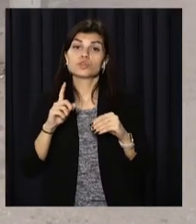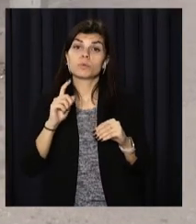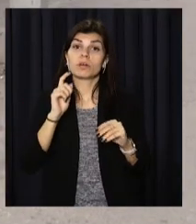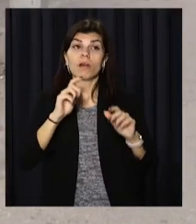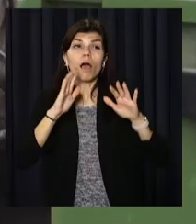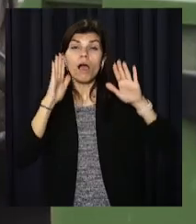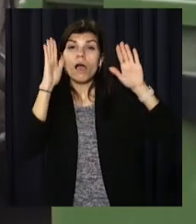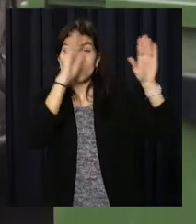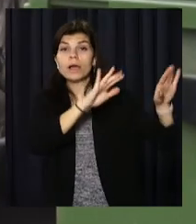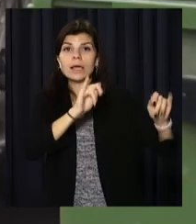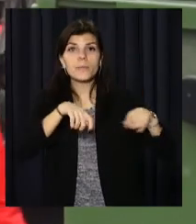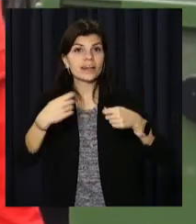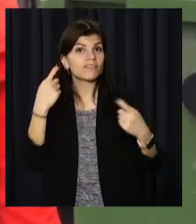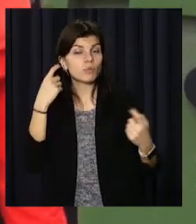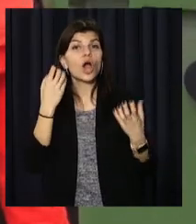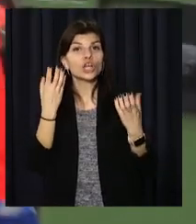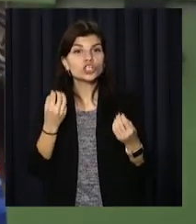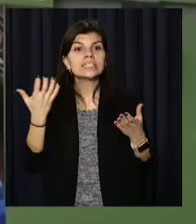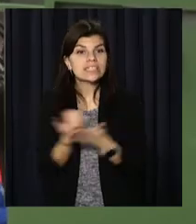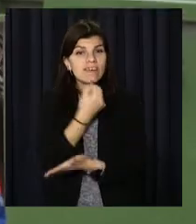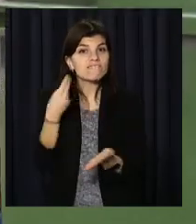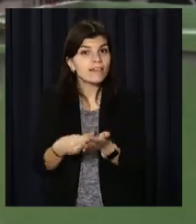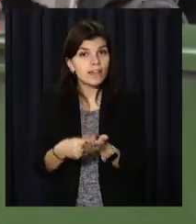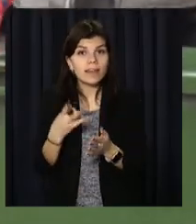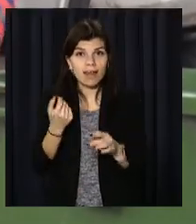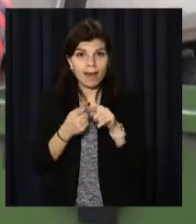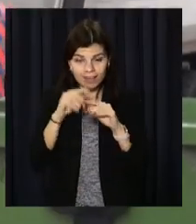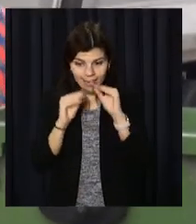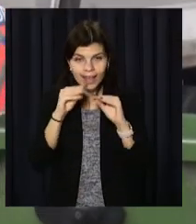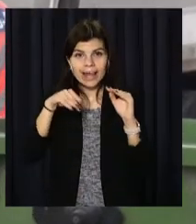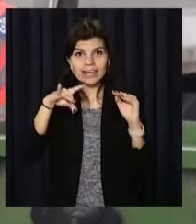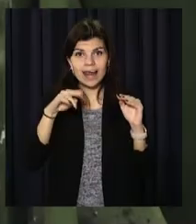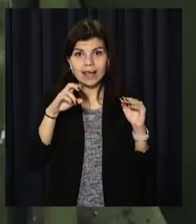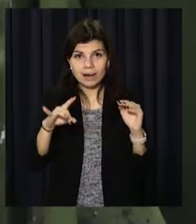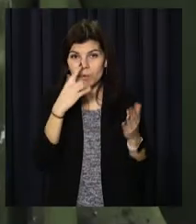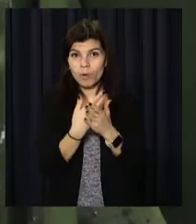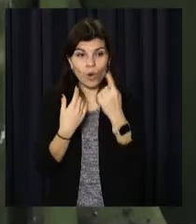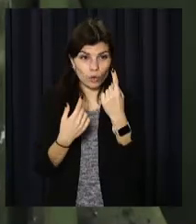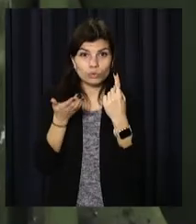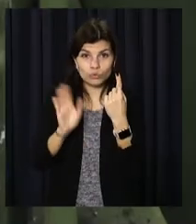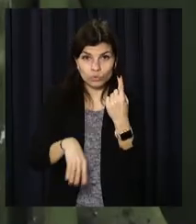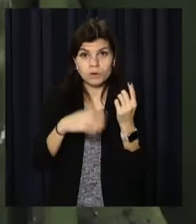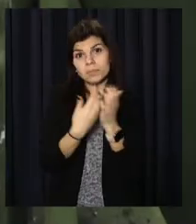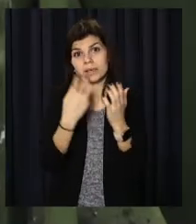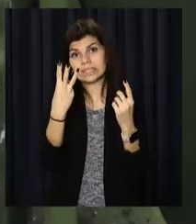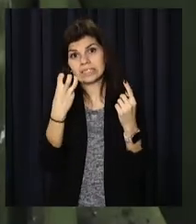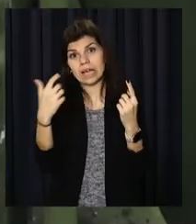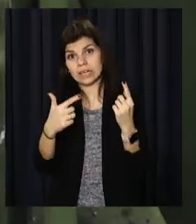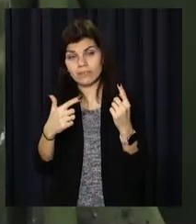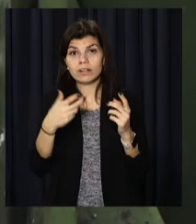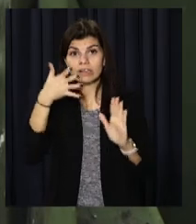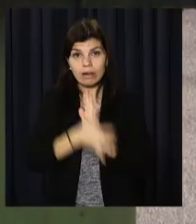передати інформацію. А ще знайти фінансування на виготовлення трекерів. У середньому один обійдеться 300 гривень.